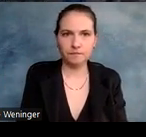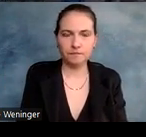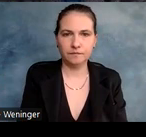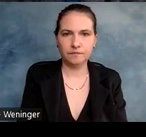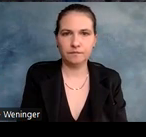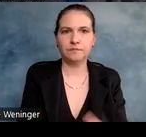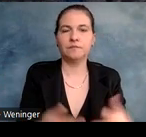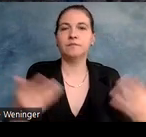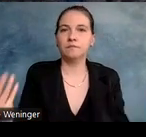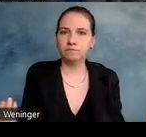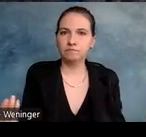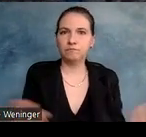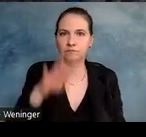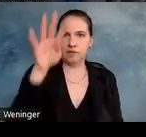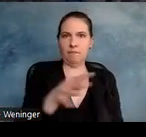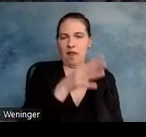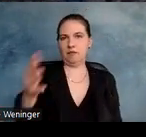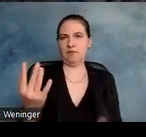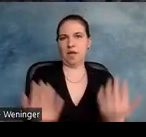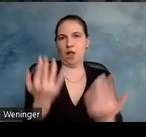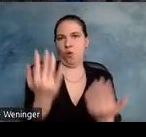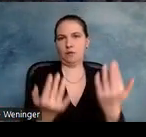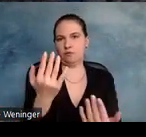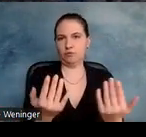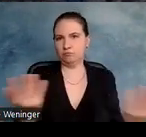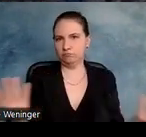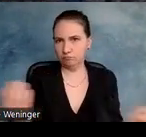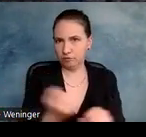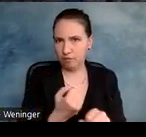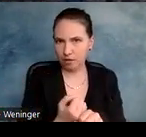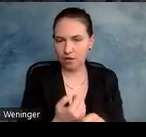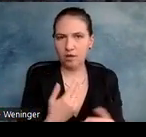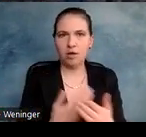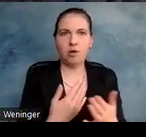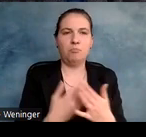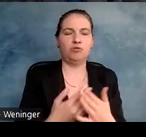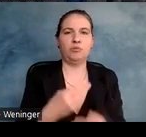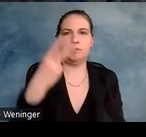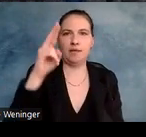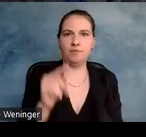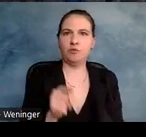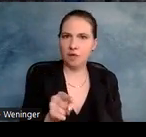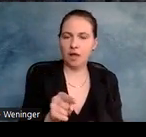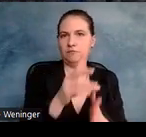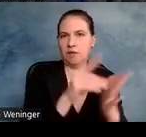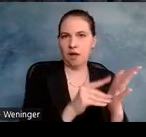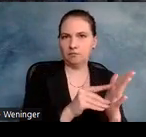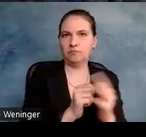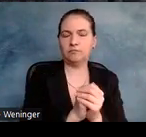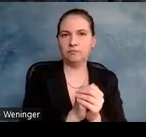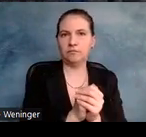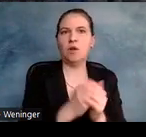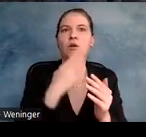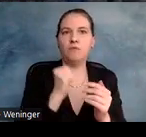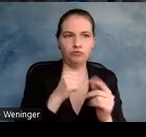So, was mache ich, wenn ich eine Tabellenkalkulation mache? Also ich habe irgendwelche zweidimensionalen Daten und aus denen möchte ich in der Regel irgendwelche